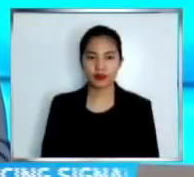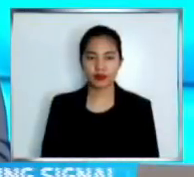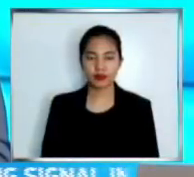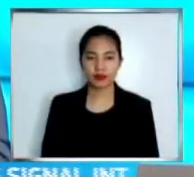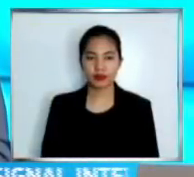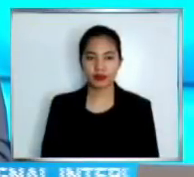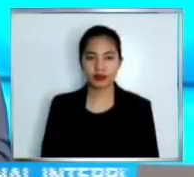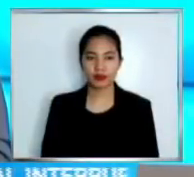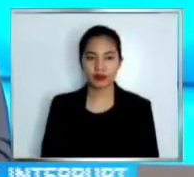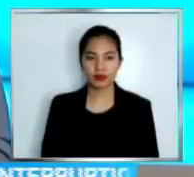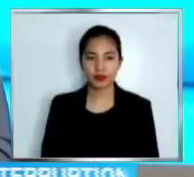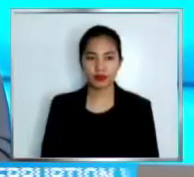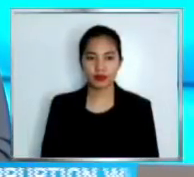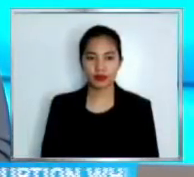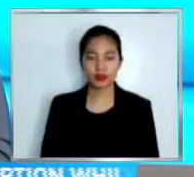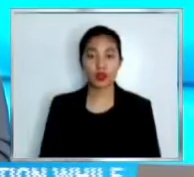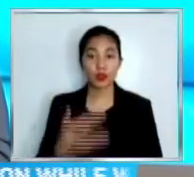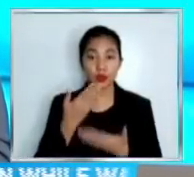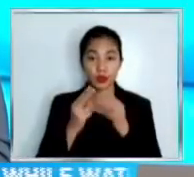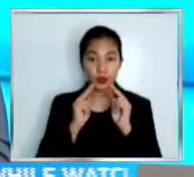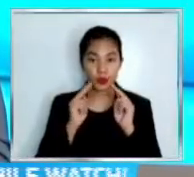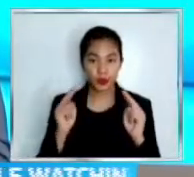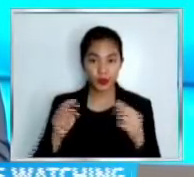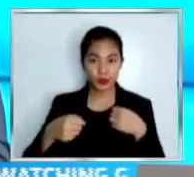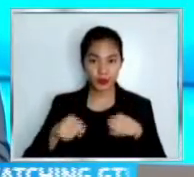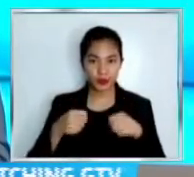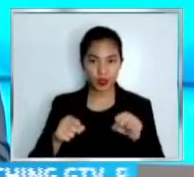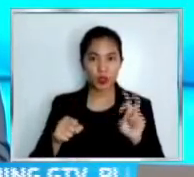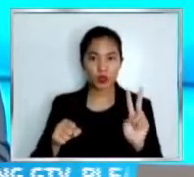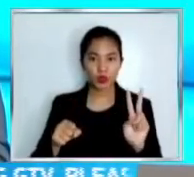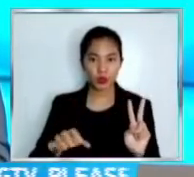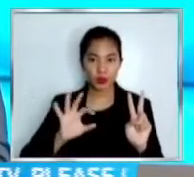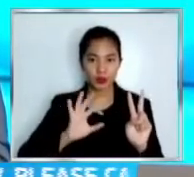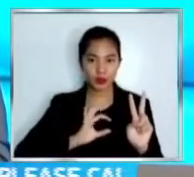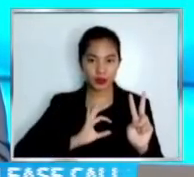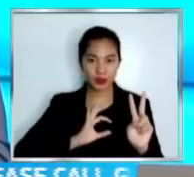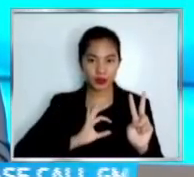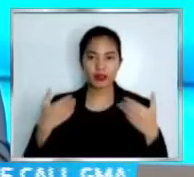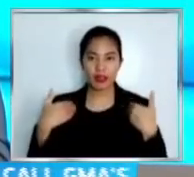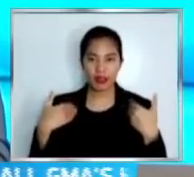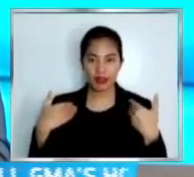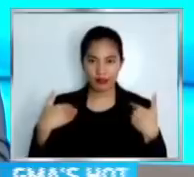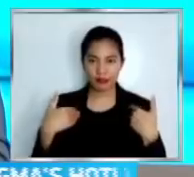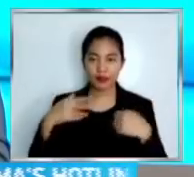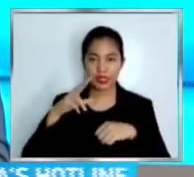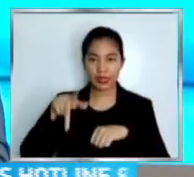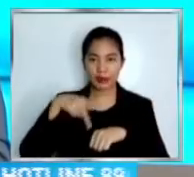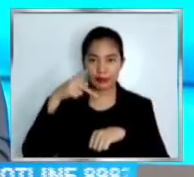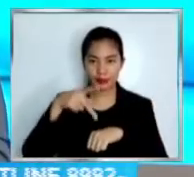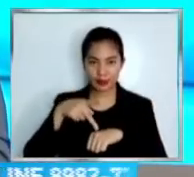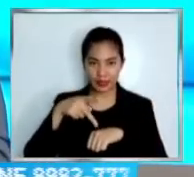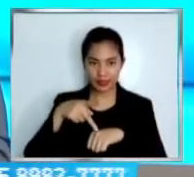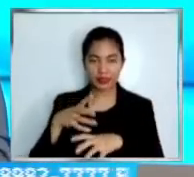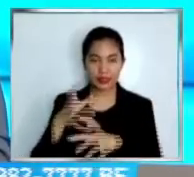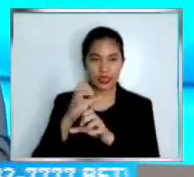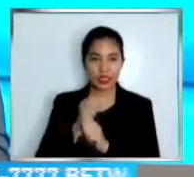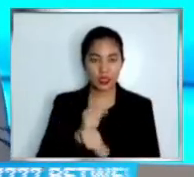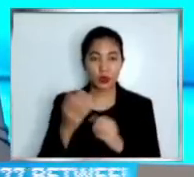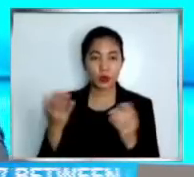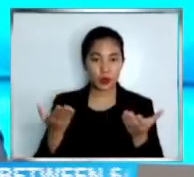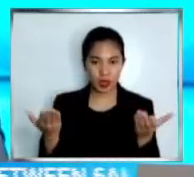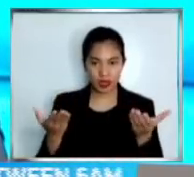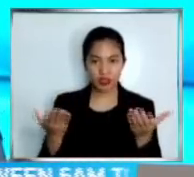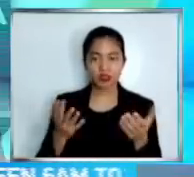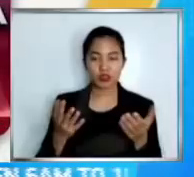Good news sa sports, dalawang medalya ang napanaluna ng Pilipinas sa 2021 IBF World Championships sa United Arab